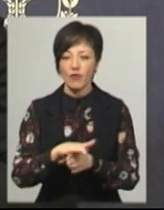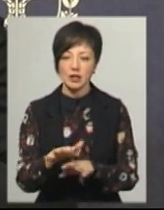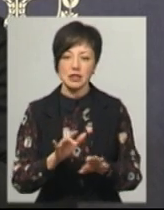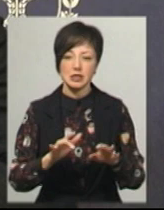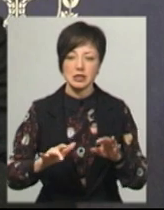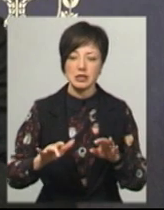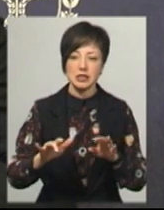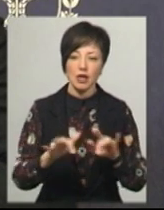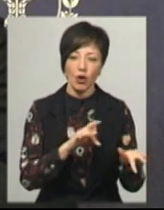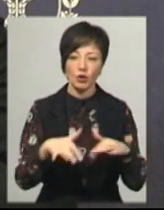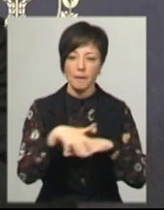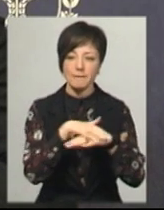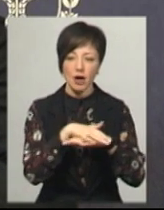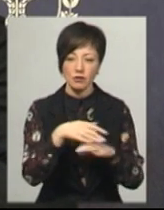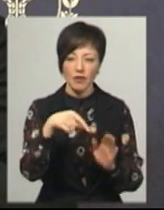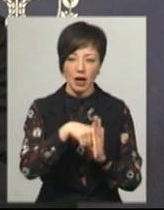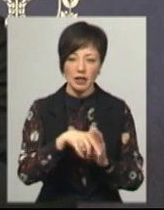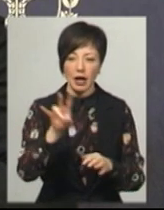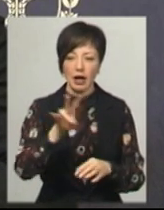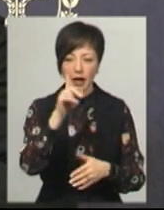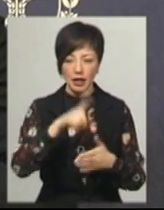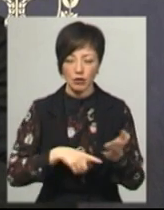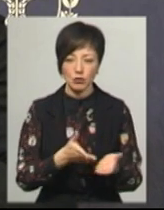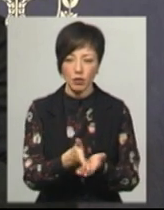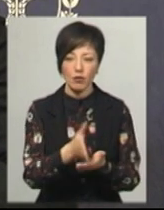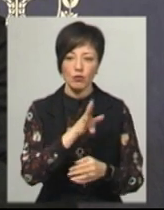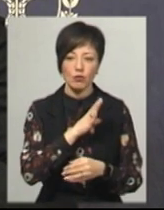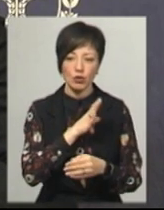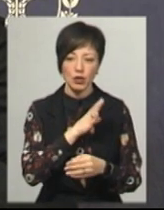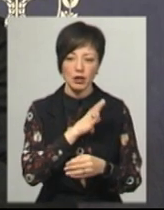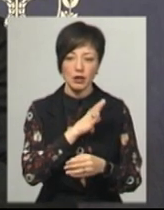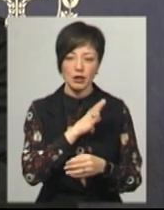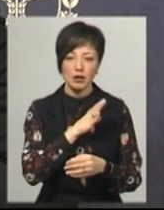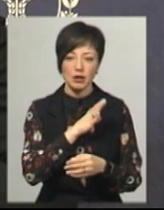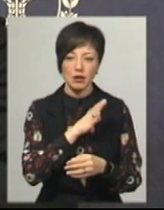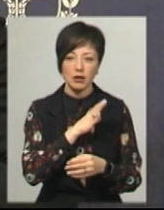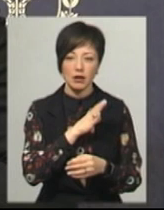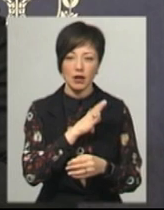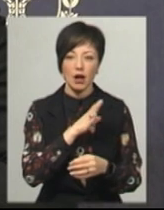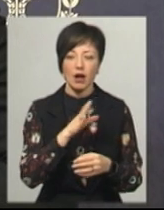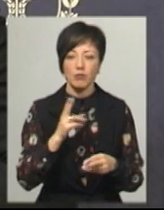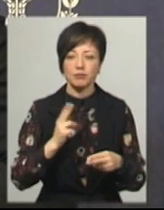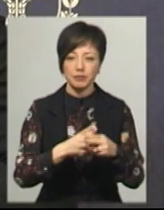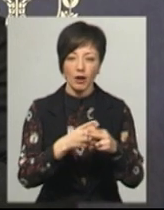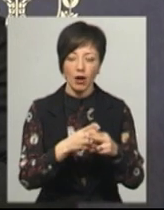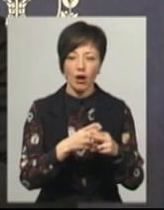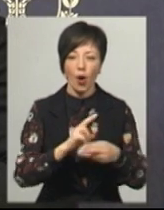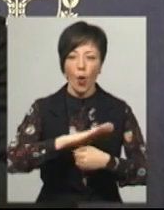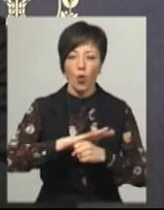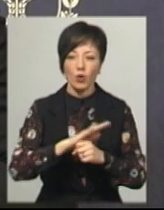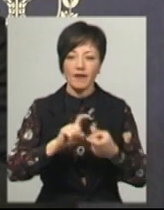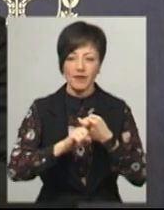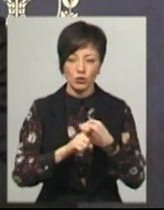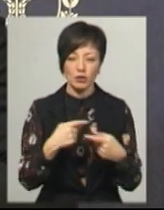масового характеру, саме релігійного спрямування, які мали на меті відвернення коронавірусу. Я закликаю вас,